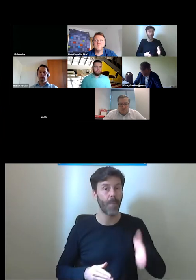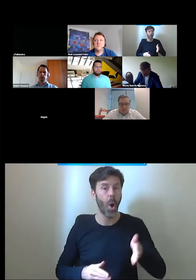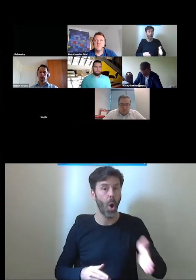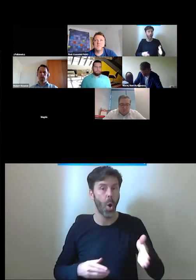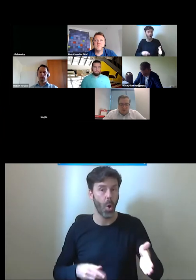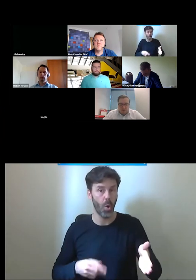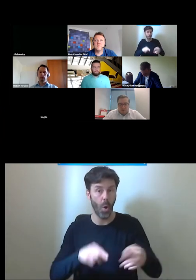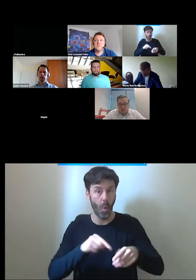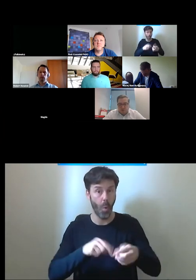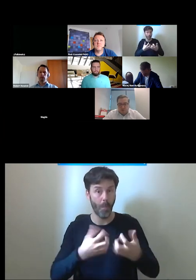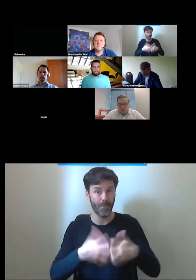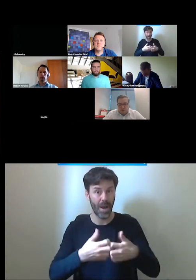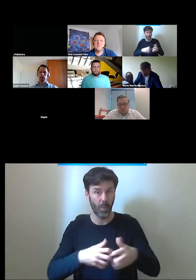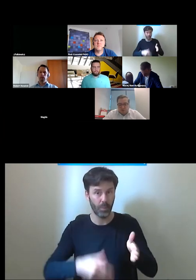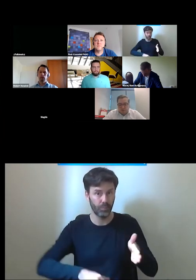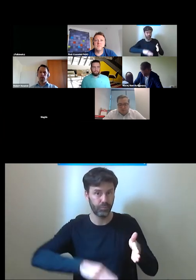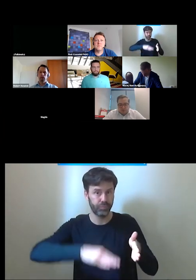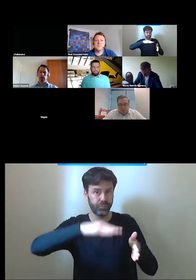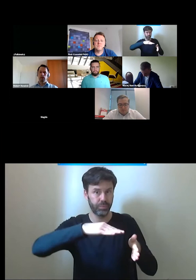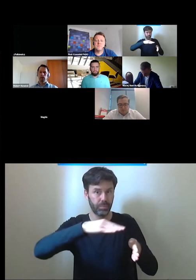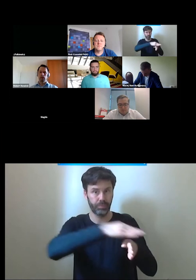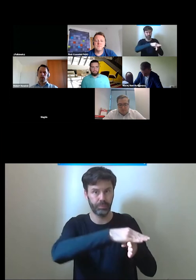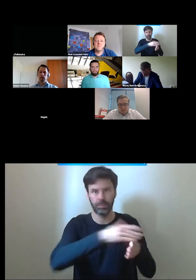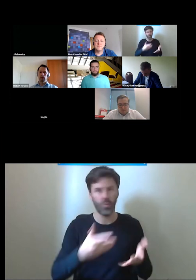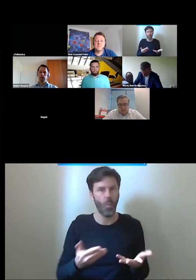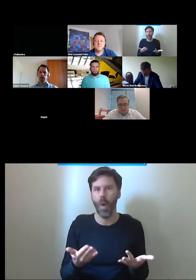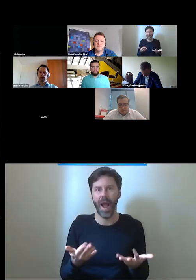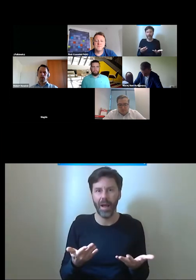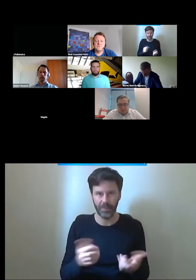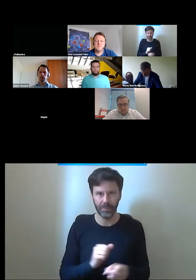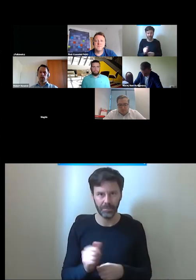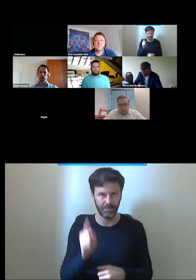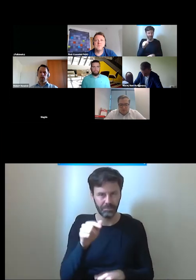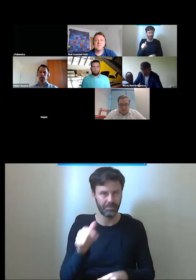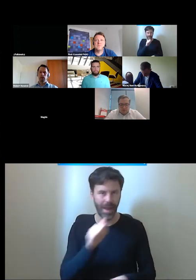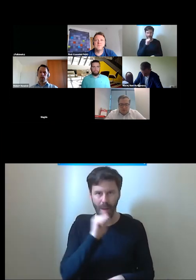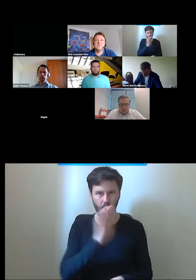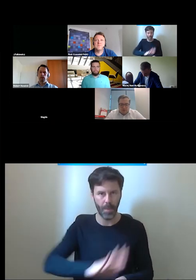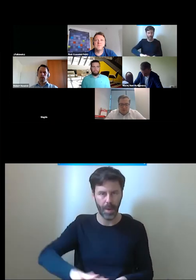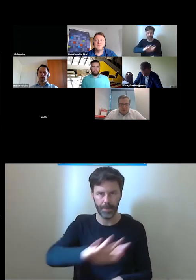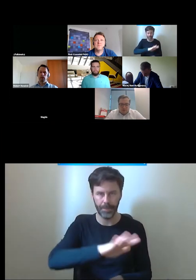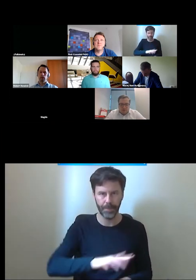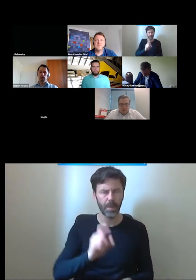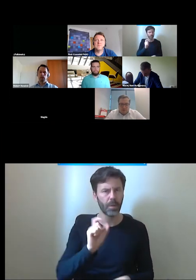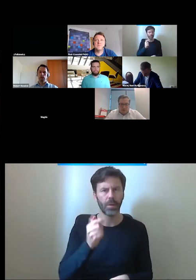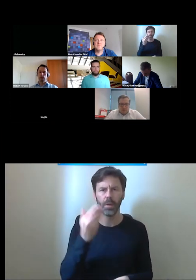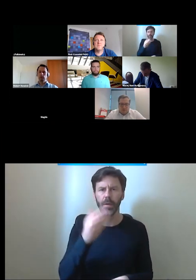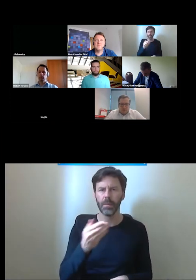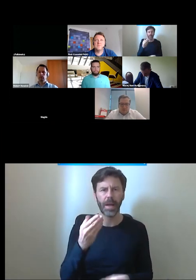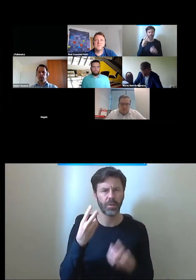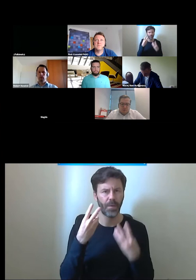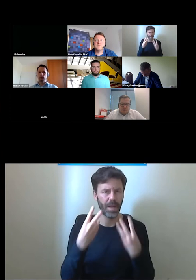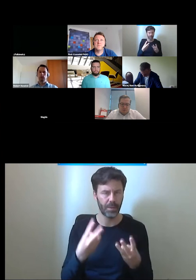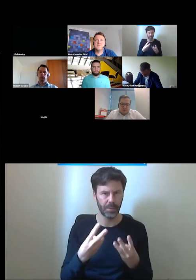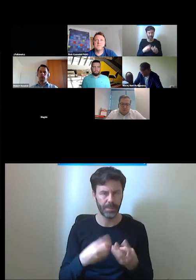wydostanie się z pociągu na pokład na poziom peronu. To co jest istotne i to co jest myślę ważne w